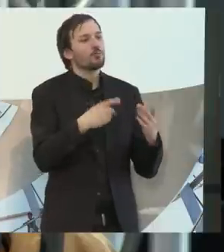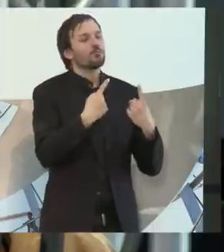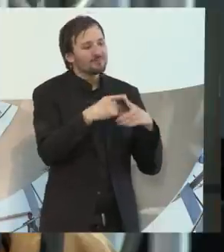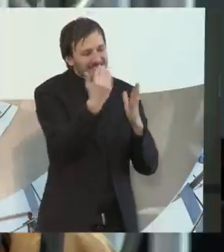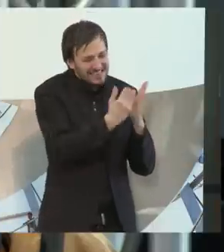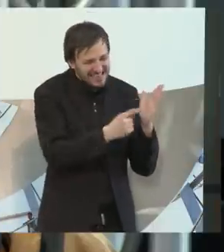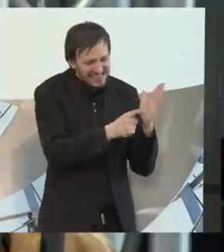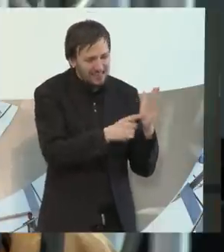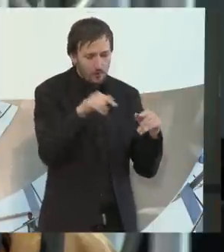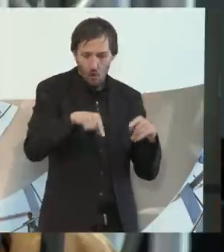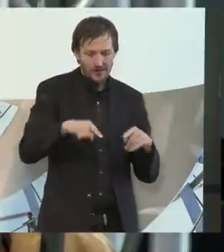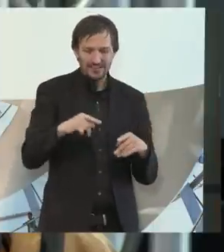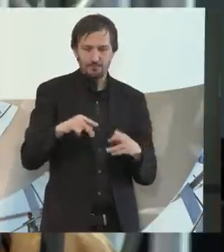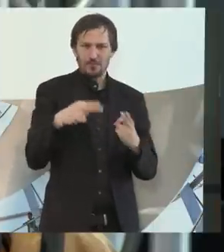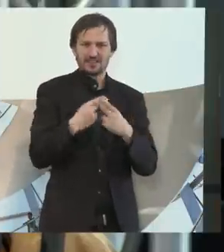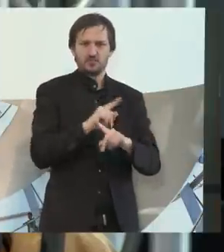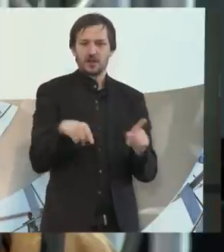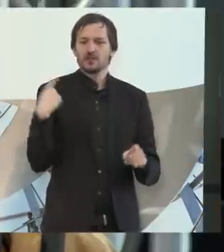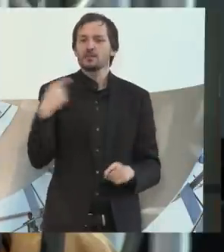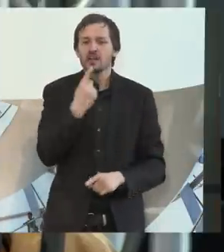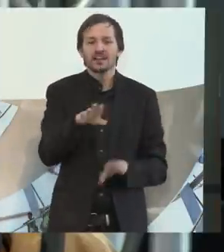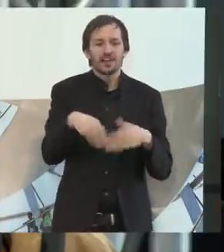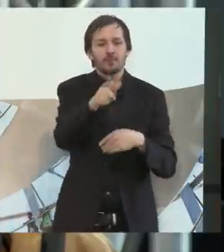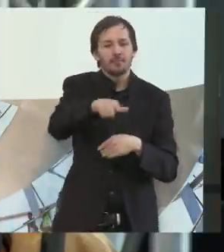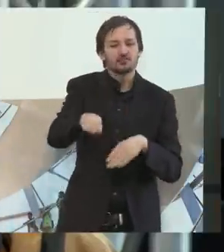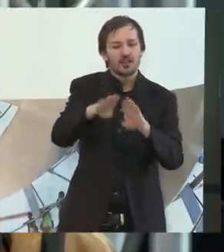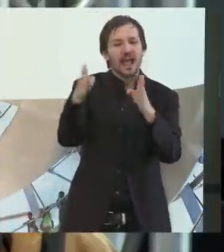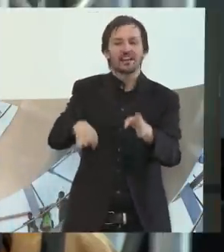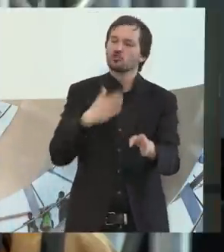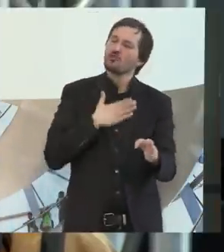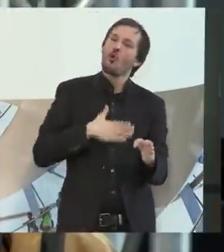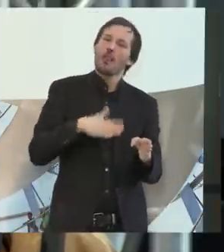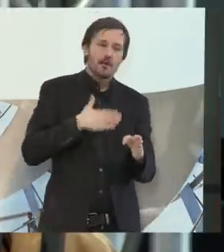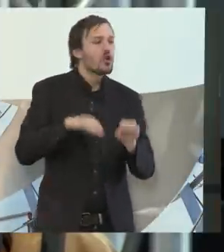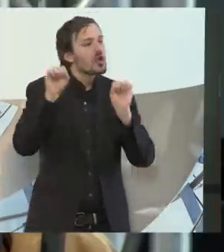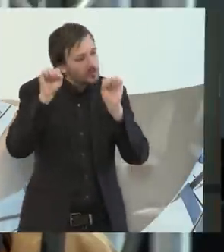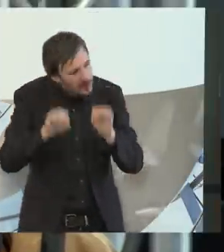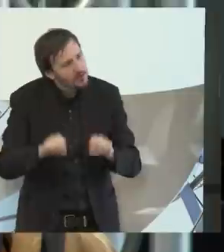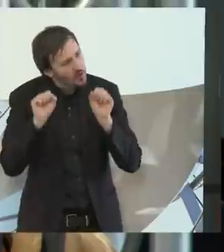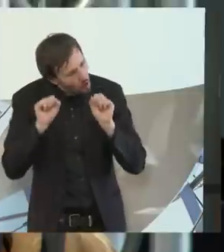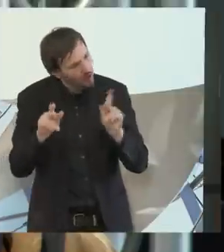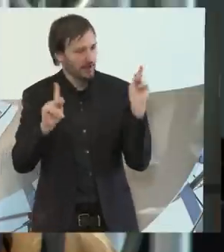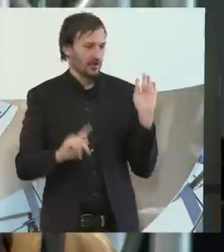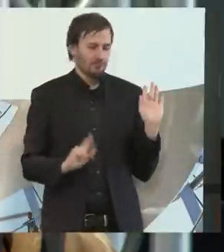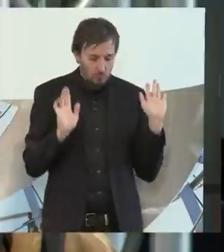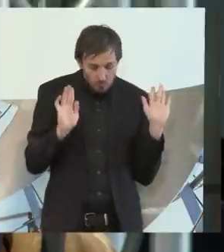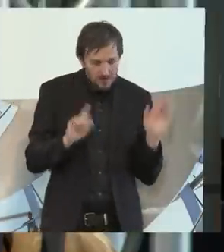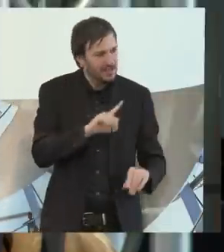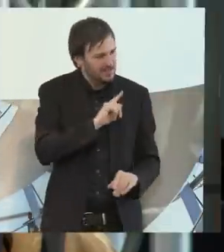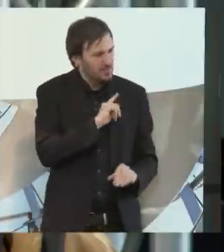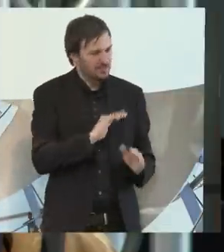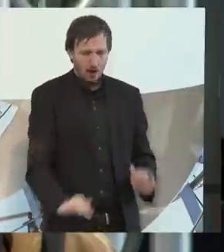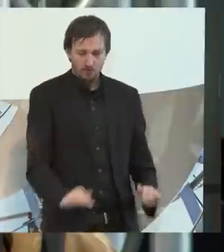Dann würde ich sagen, es gibt Leute, die sich in ihren Einrichtungen wohlfühlen. das sein. Ich habe aber die Erfahrung gemacht, ich bin inklusiv